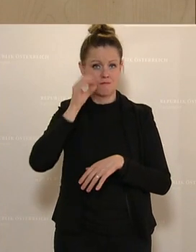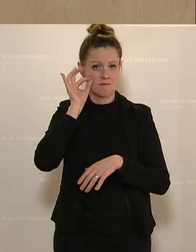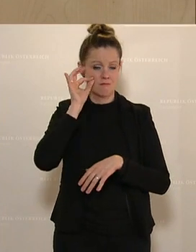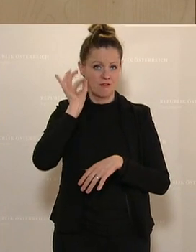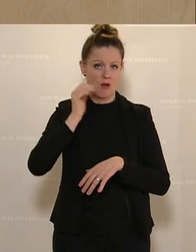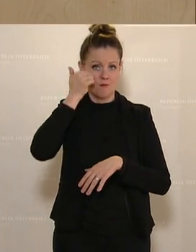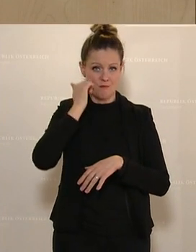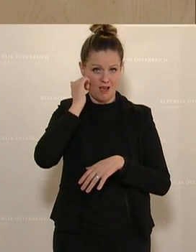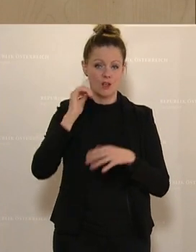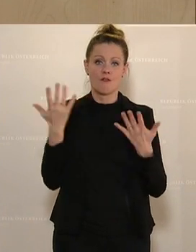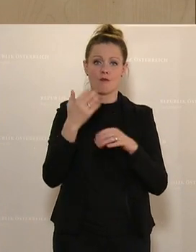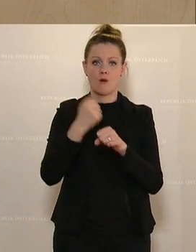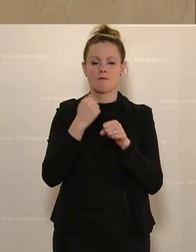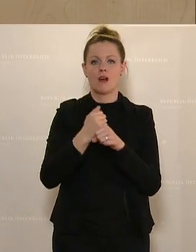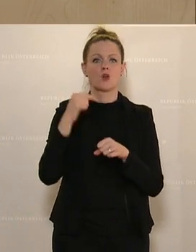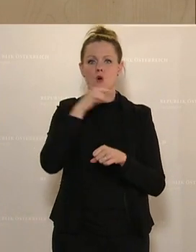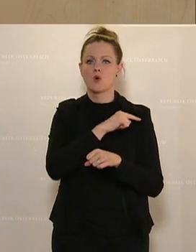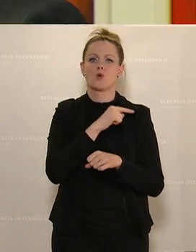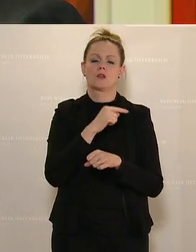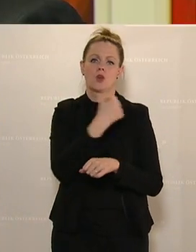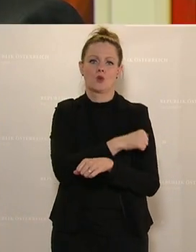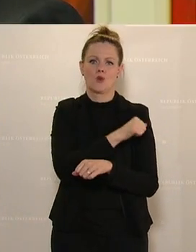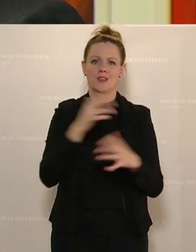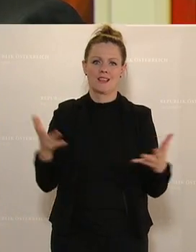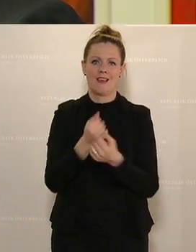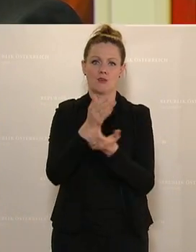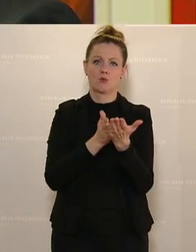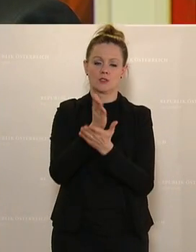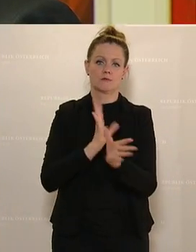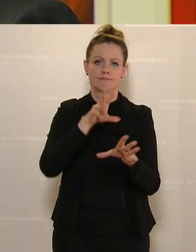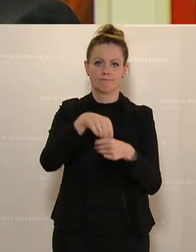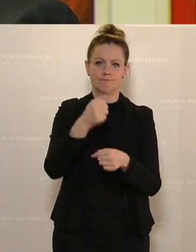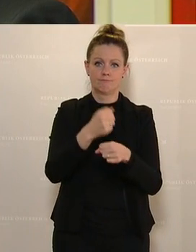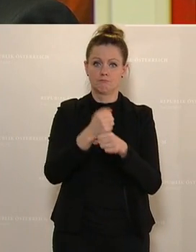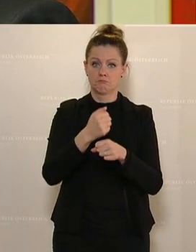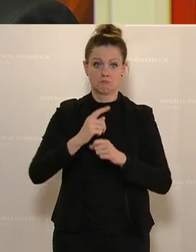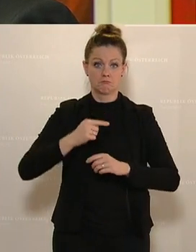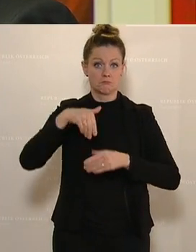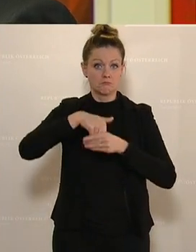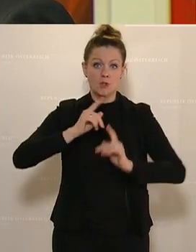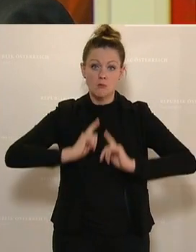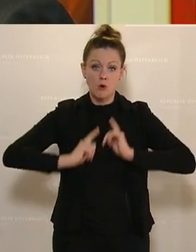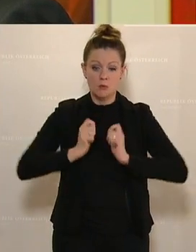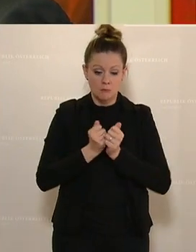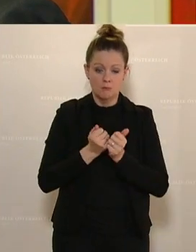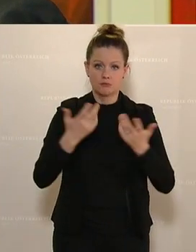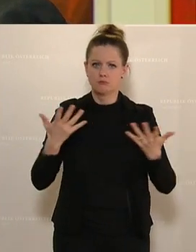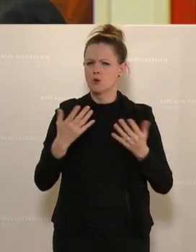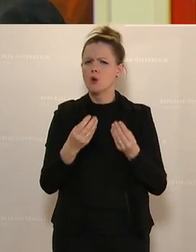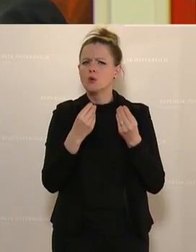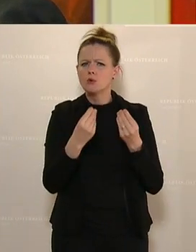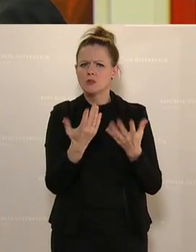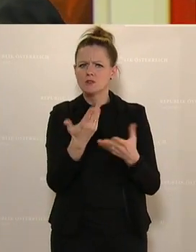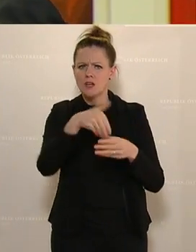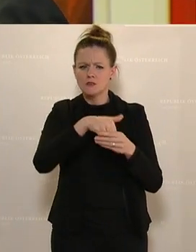Sozialjahr auch im Rettungsdienst des Roten Kreuzes. Und die Motivation dazu ist vielfältig. Neben dem klassischen Aspekt,